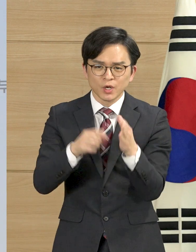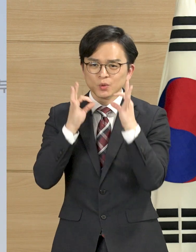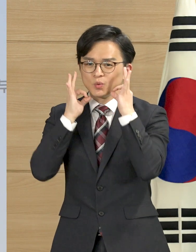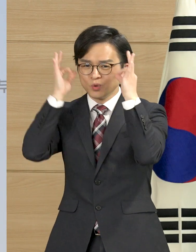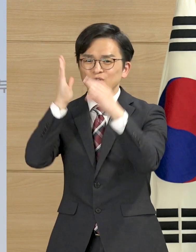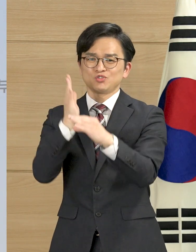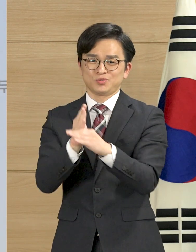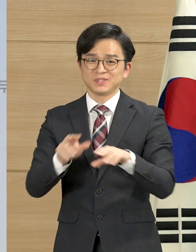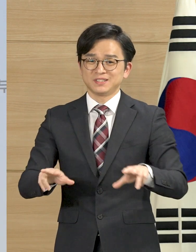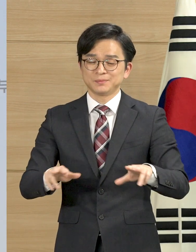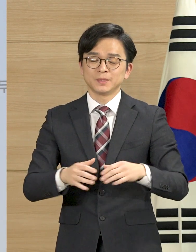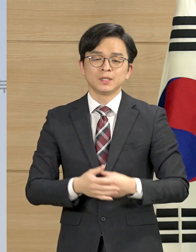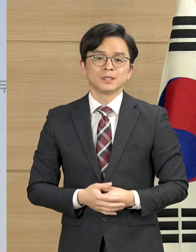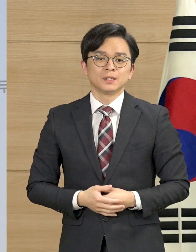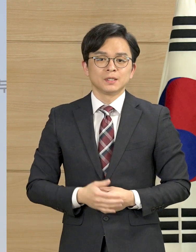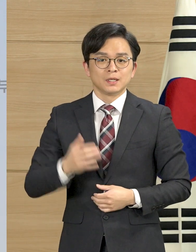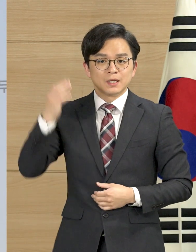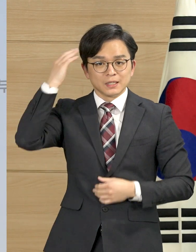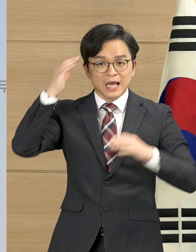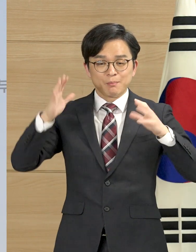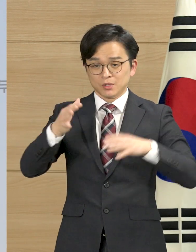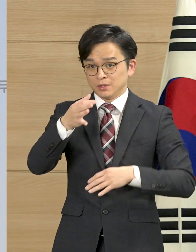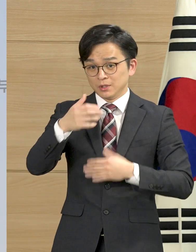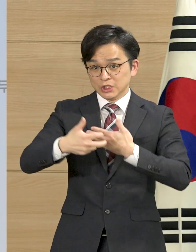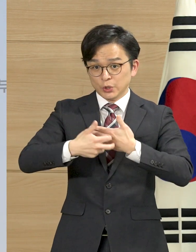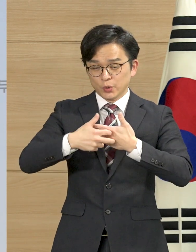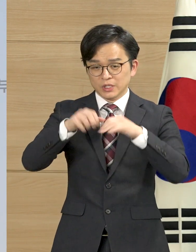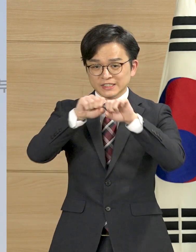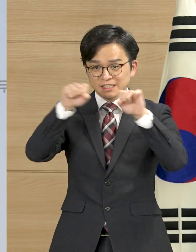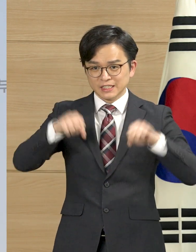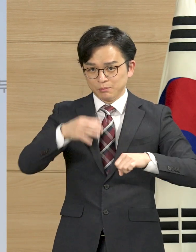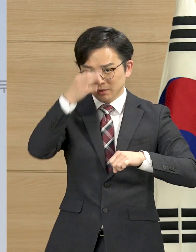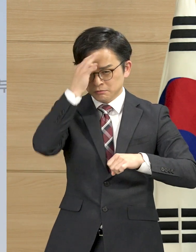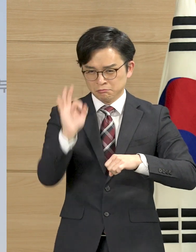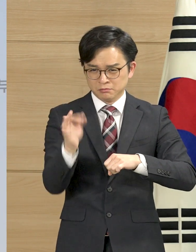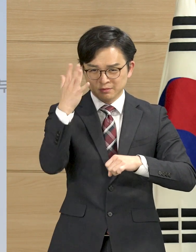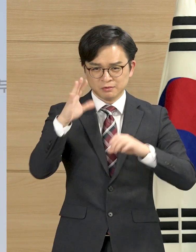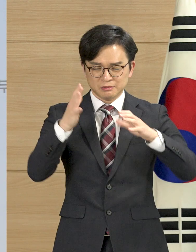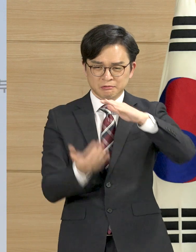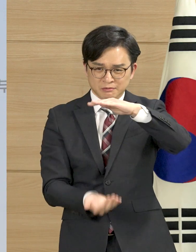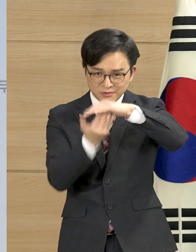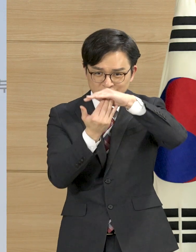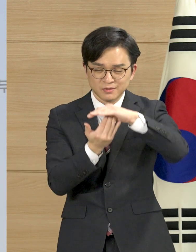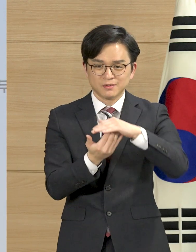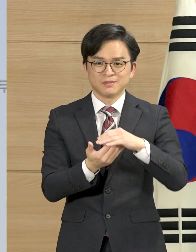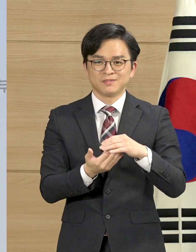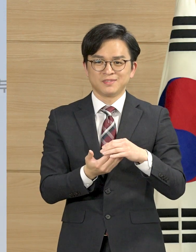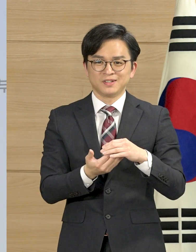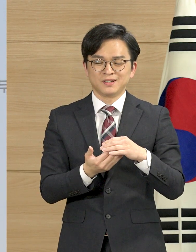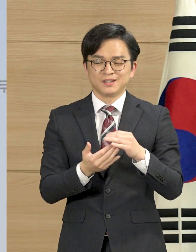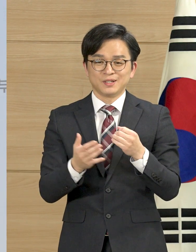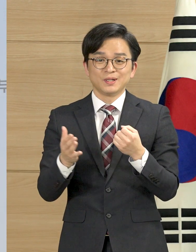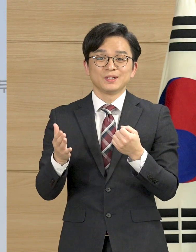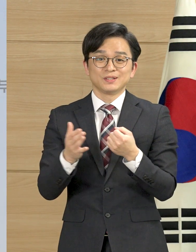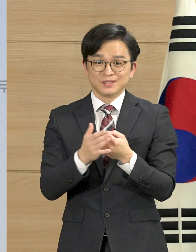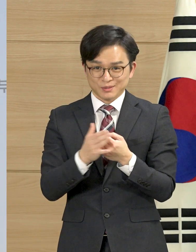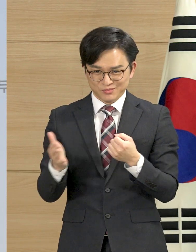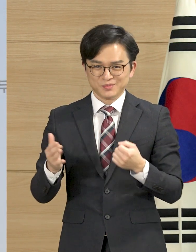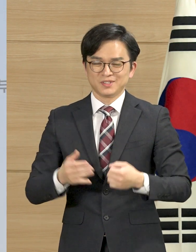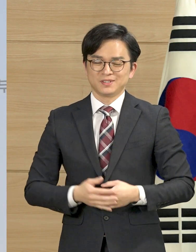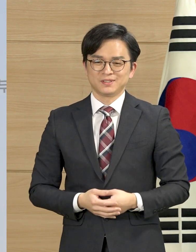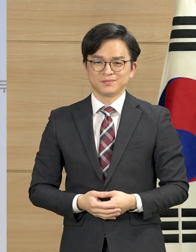있습니다. 우리나라의 의료체계는 갠실하며 의료인의 역량과 의료기술의 수준은